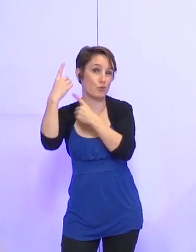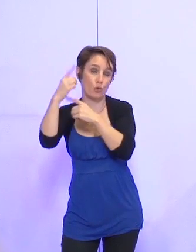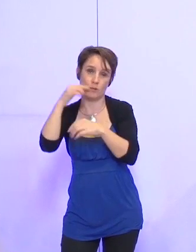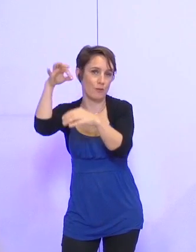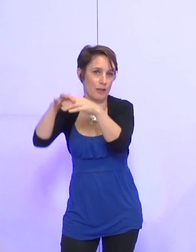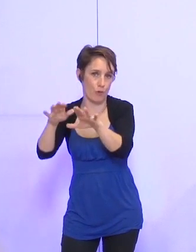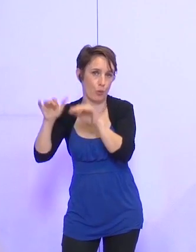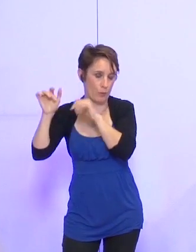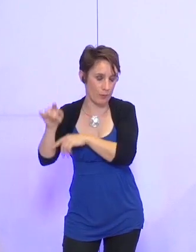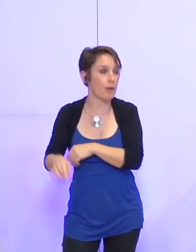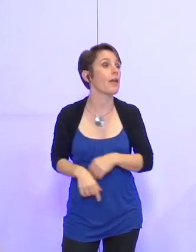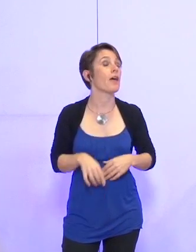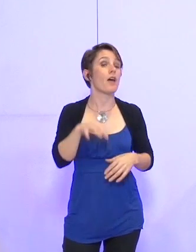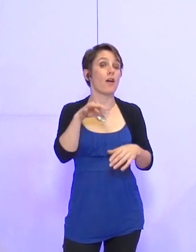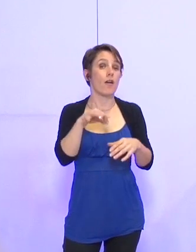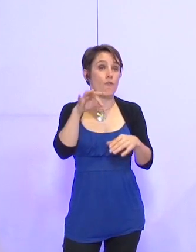qui s'abstient,